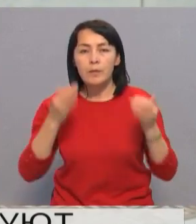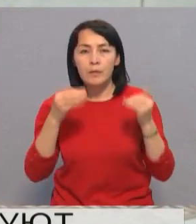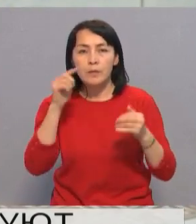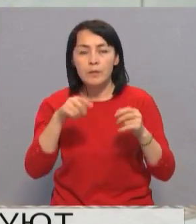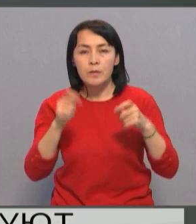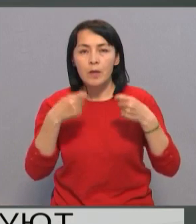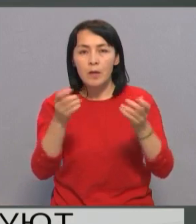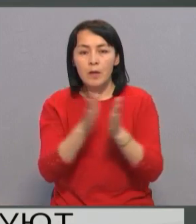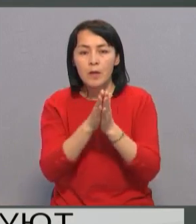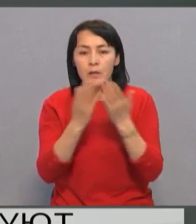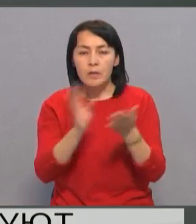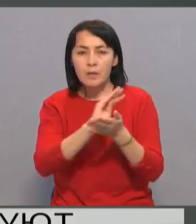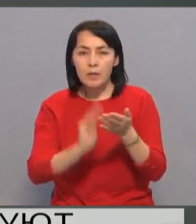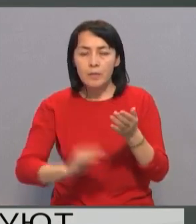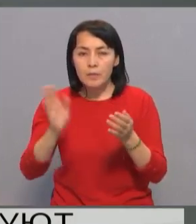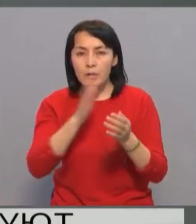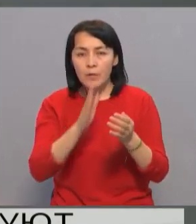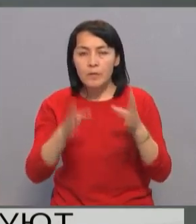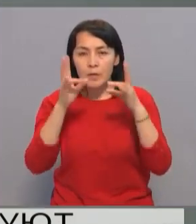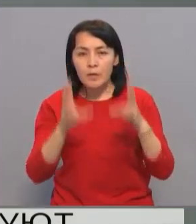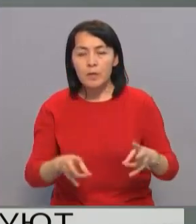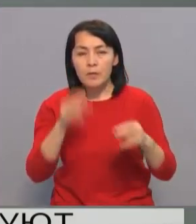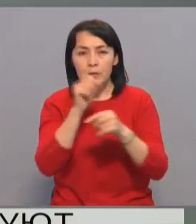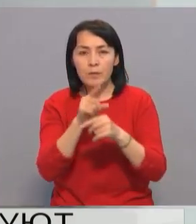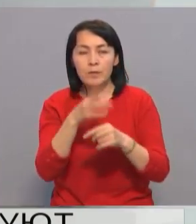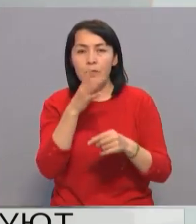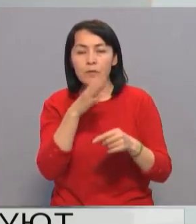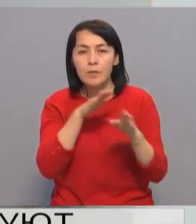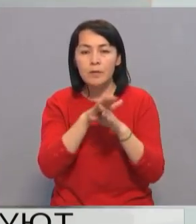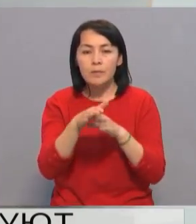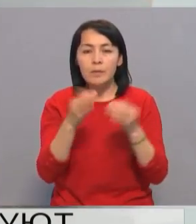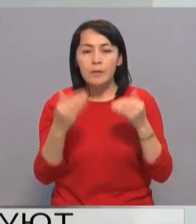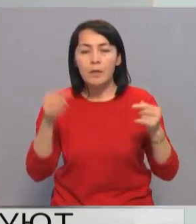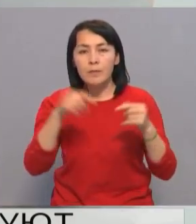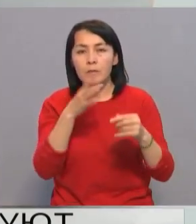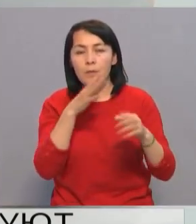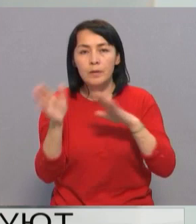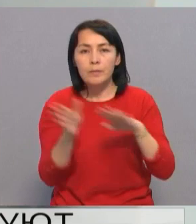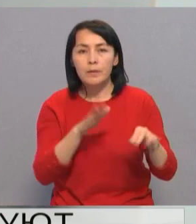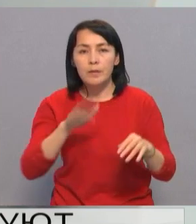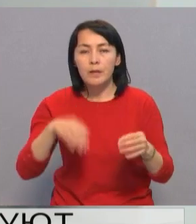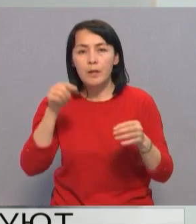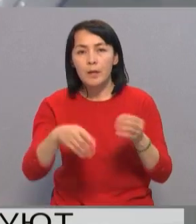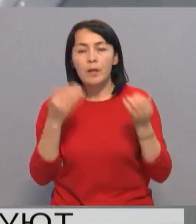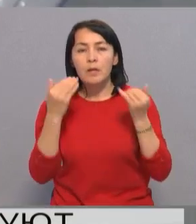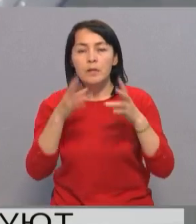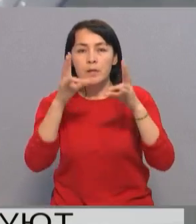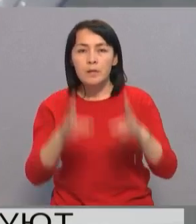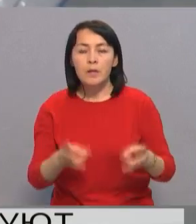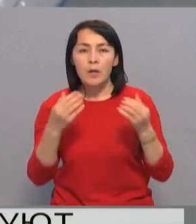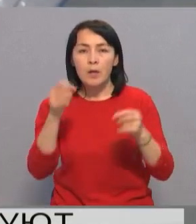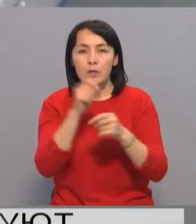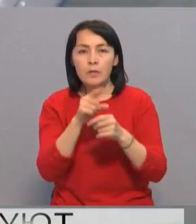Выдается санитарное предписание об устранении нарушений с указанием сроков исполнения. По истечении срока устранения выявленных нарушений,